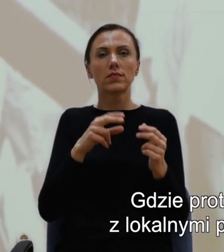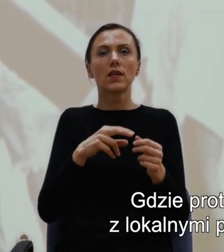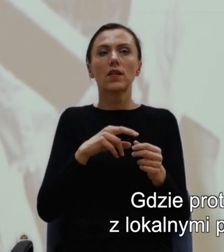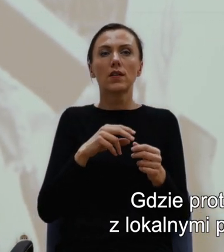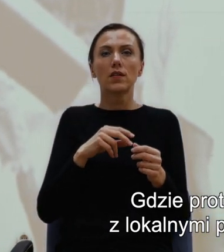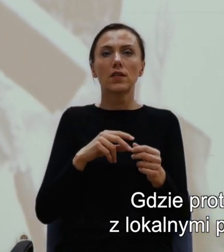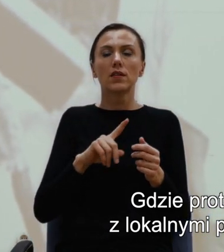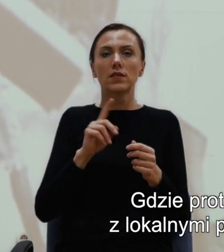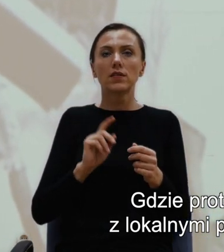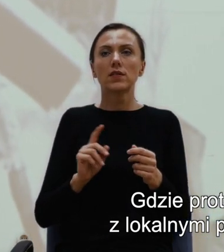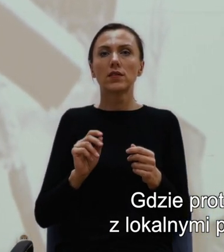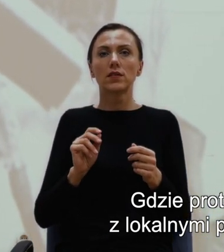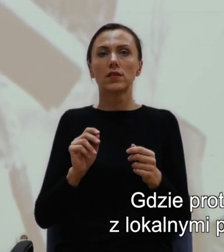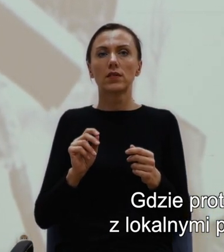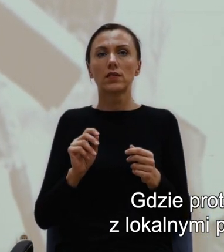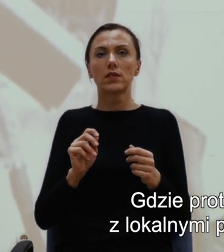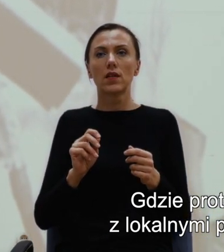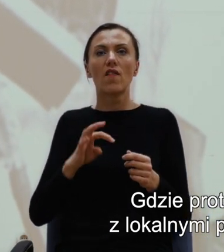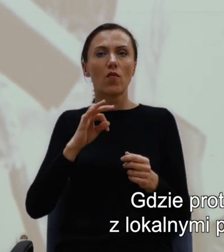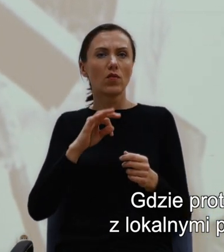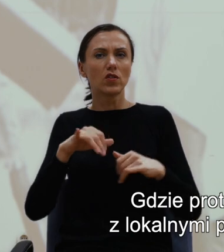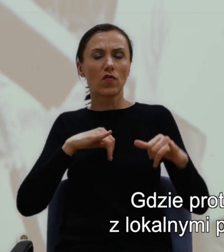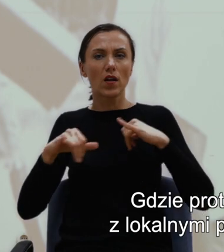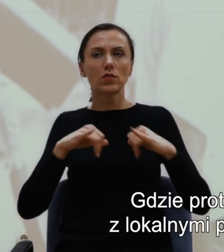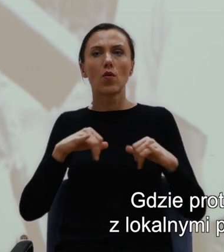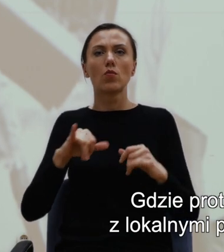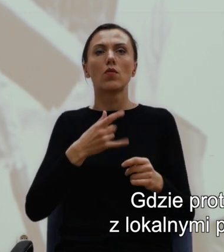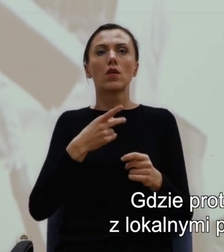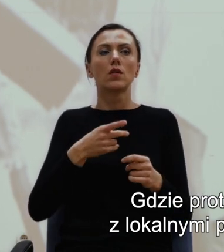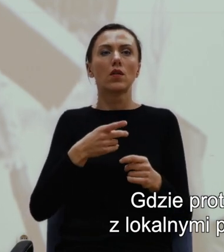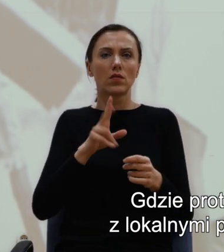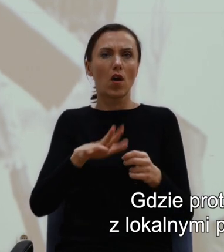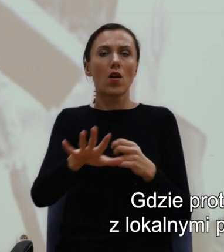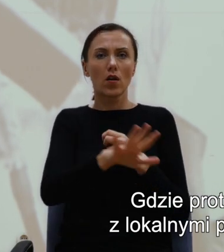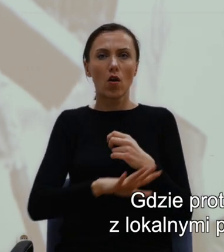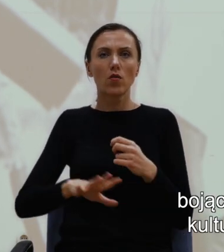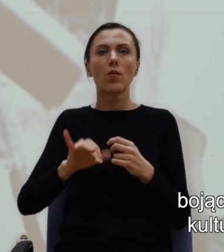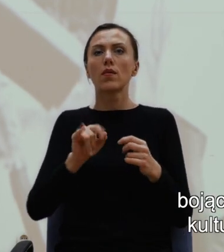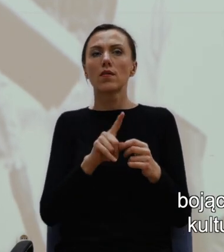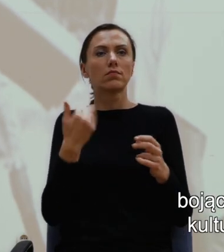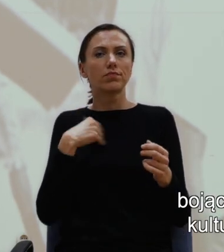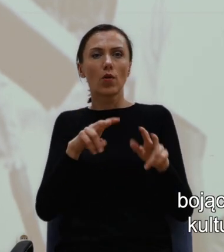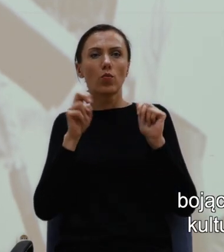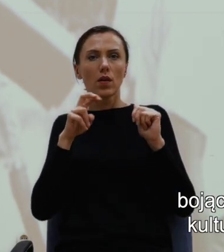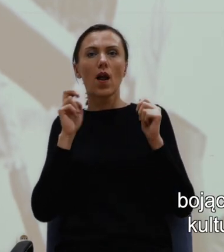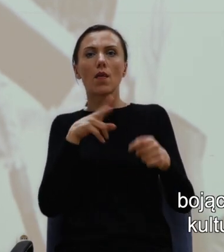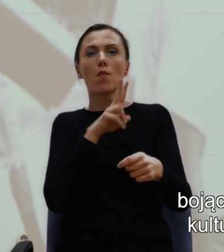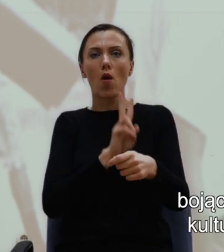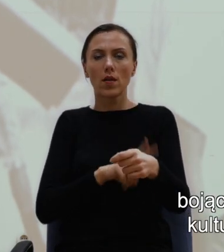władz lokalnych i policji, bojąc się